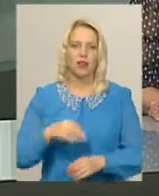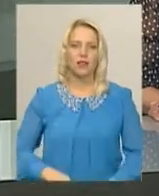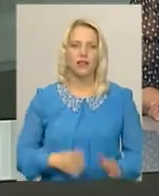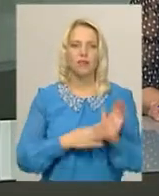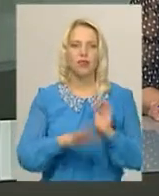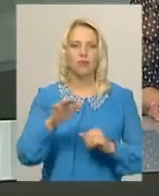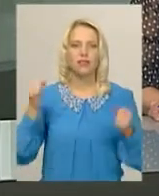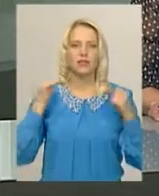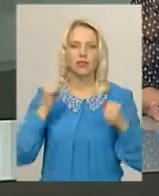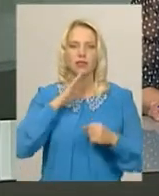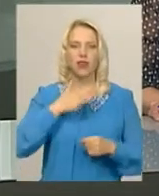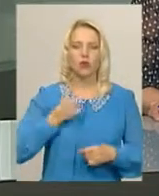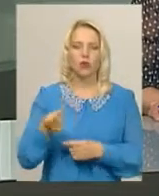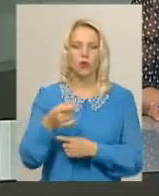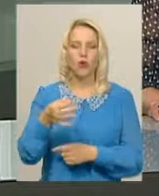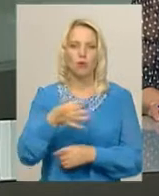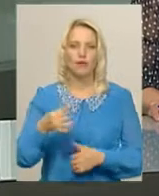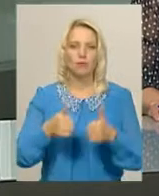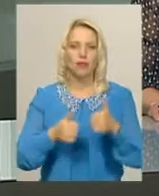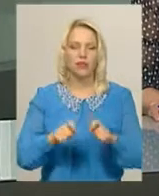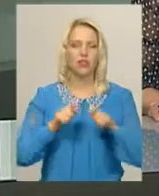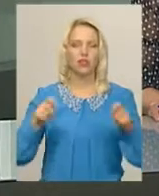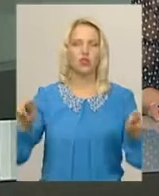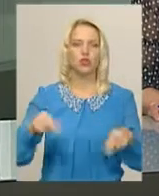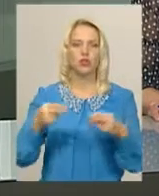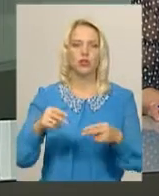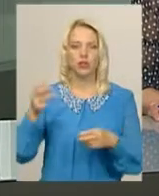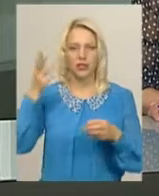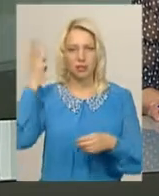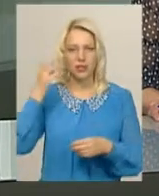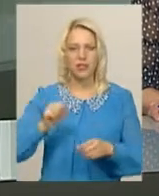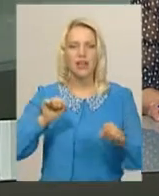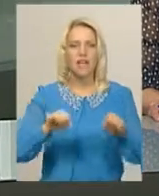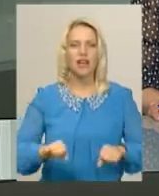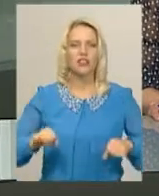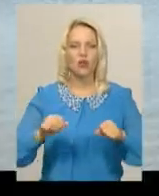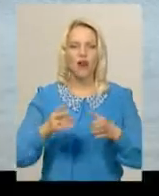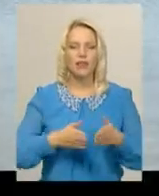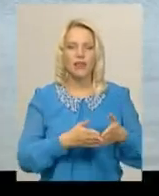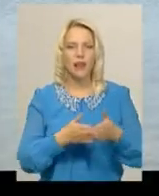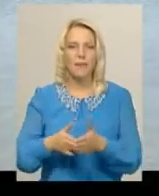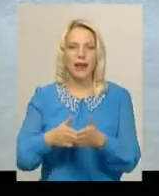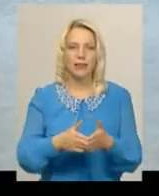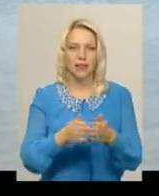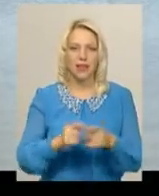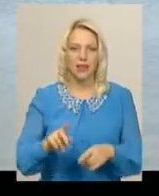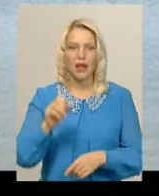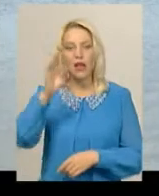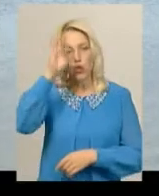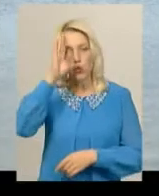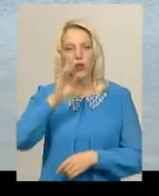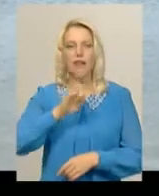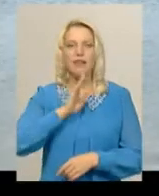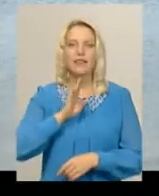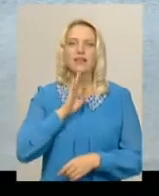спортсменів нашої та Тернопільської областей змагалися на відкритому чемпіонаті Хмельницького з висловання на байдарках і каноє. Юнаки та дівчата